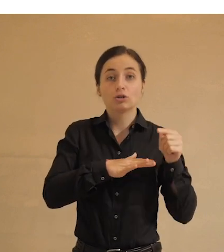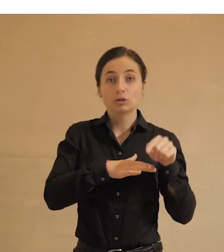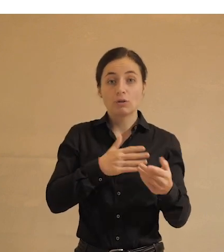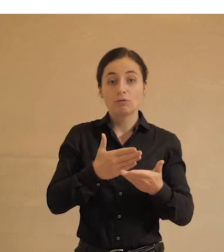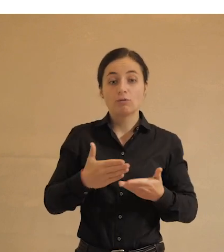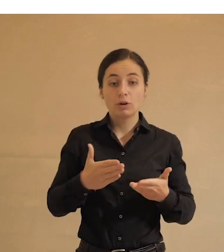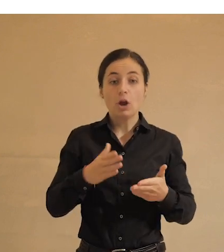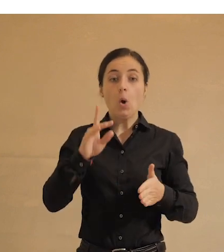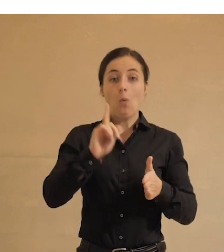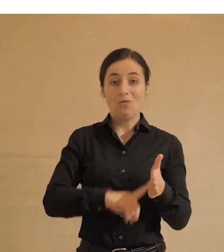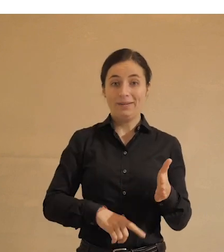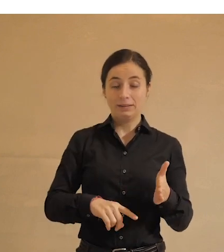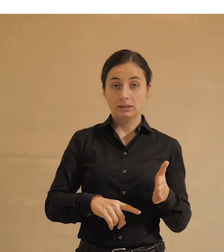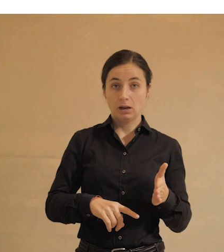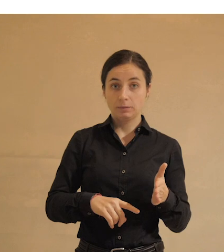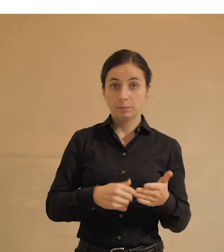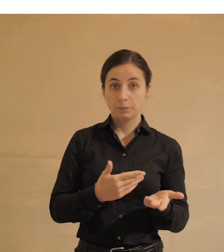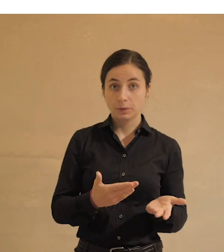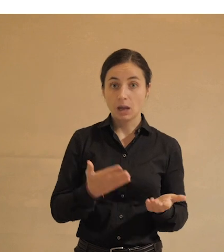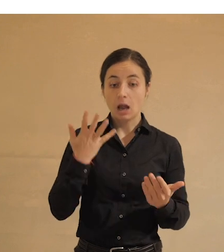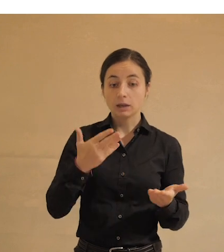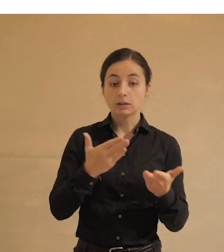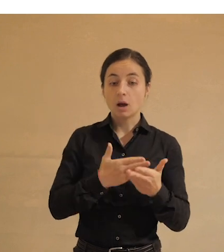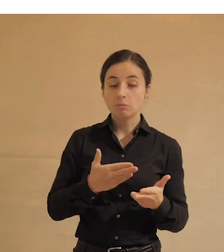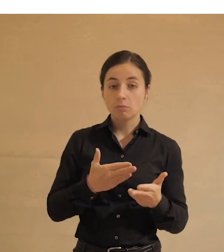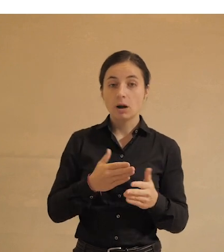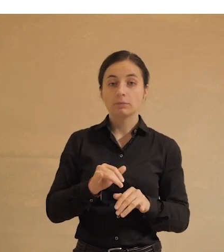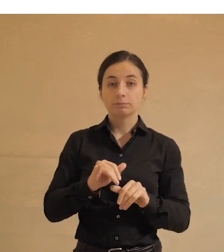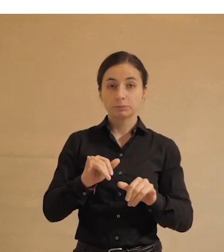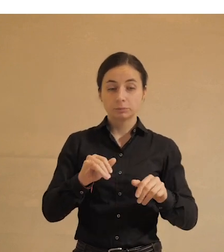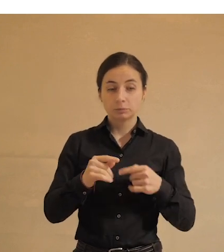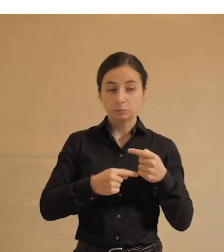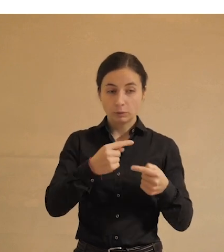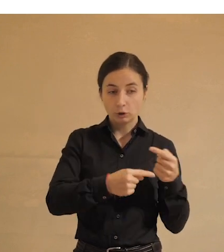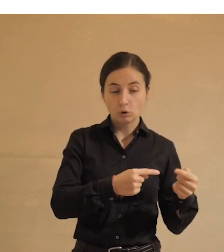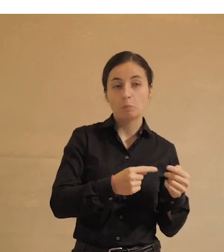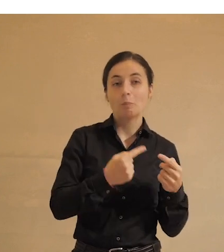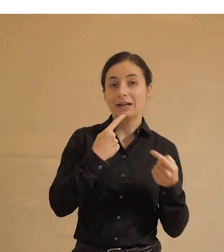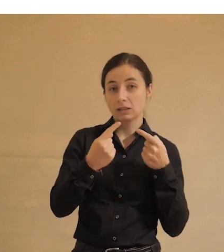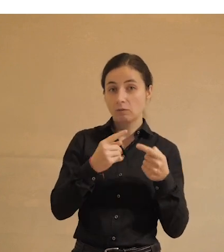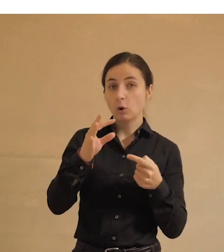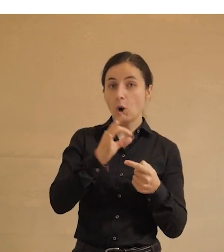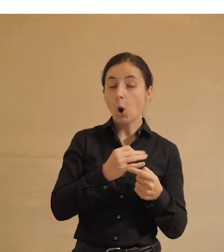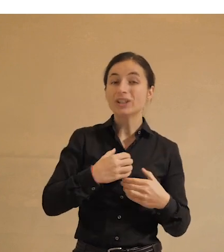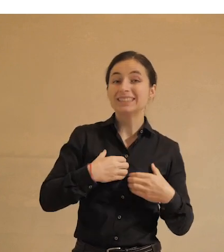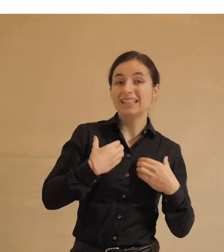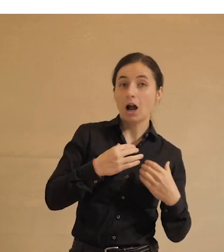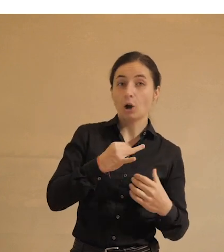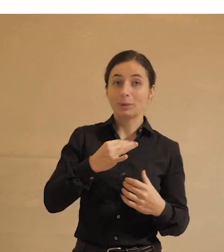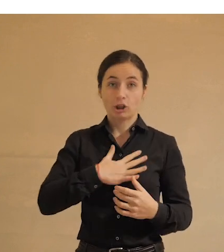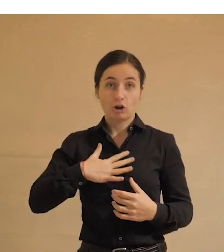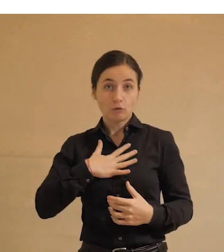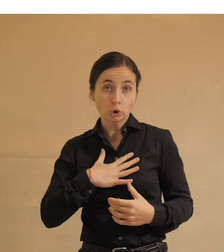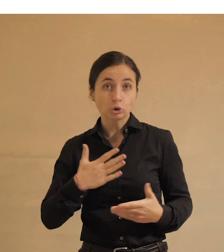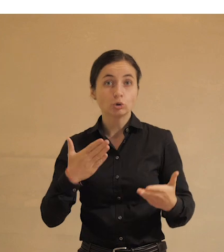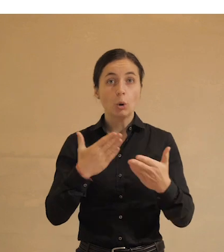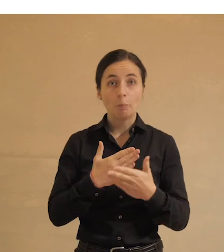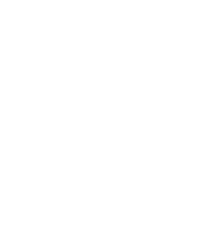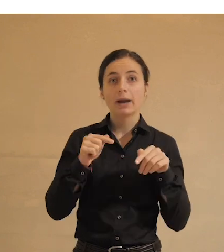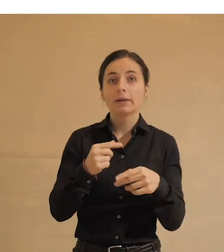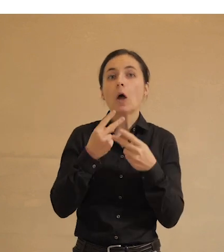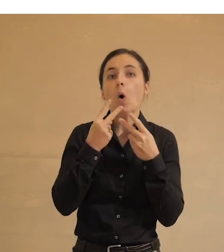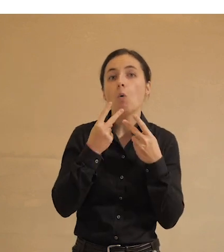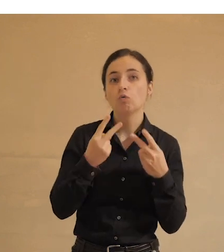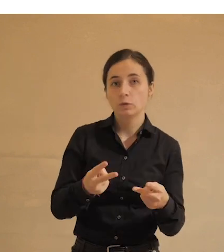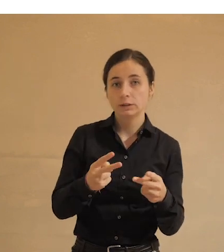тем вы становитесь увереннее. Когда мы дойдем с вами до того раздела нашего разговора, который посвящен страхам и тревожностям, мы с вами это